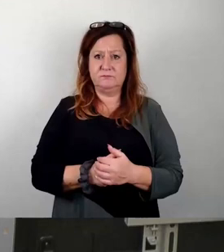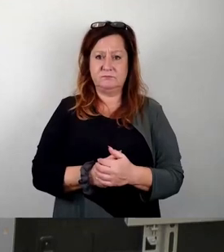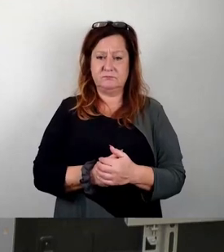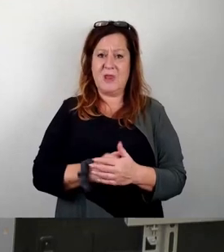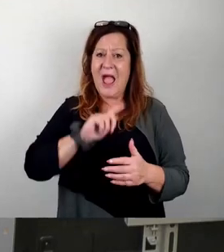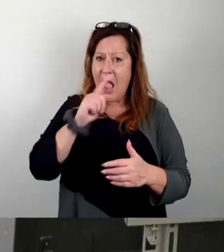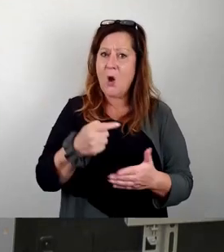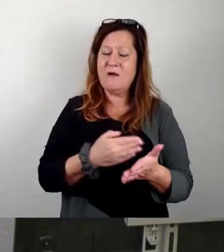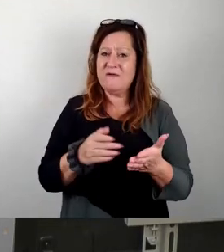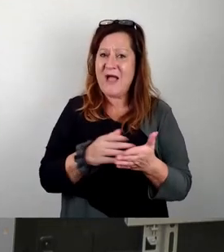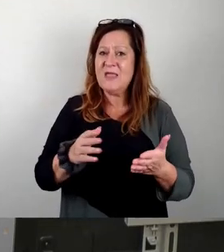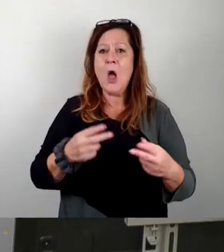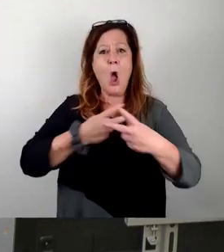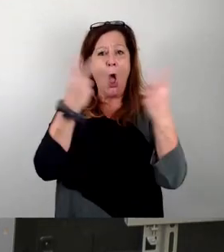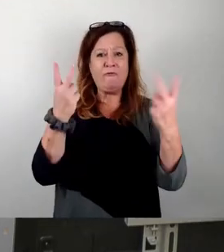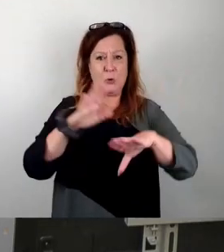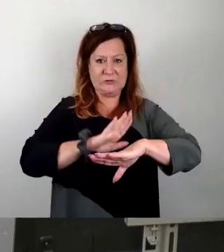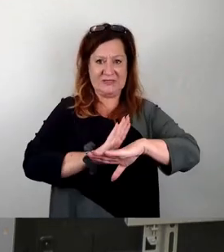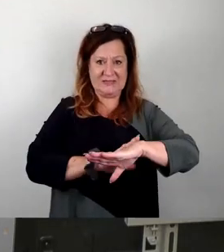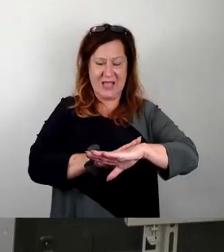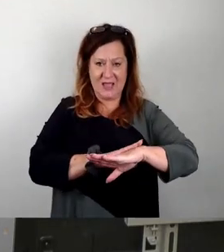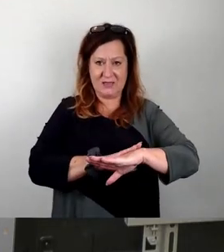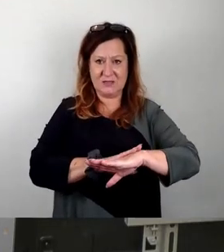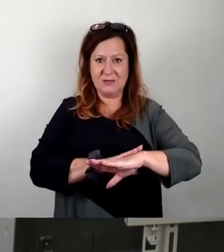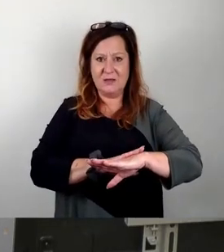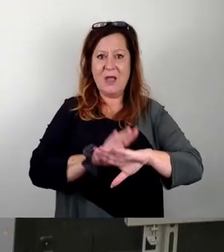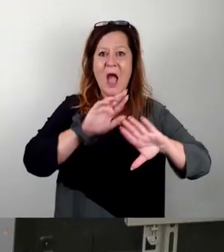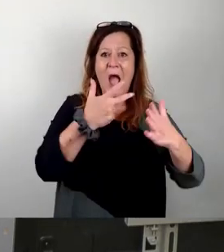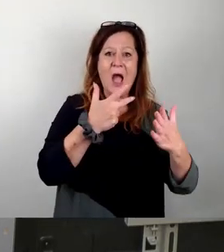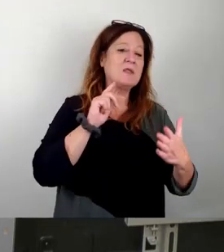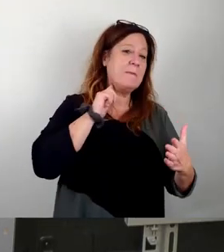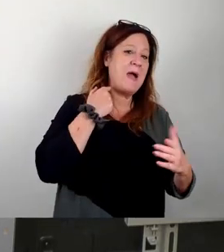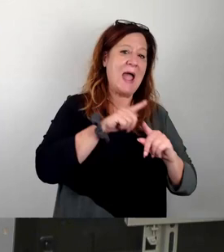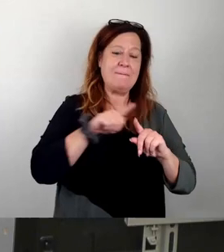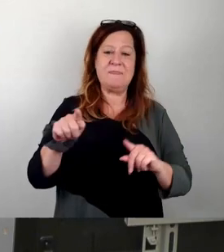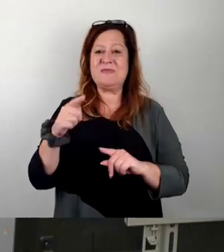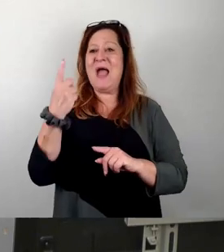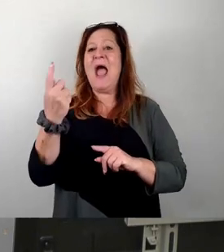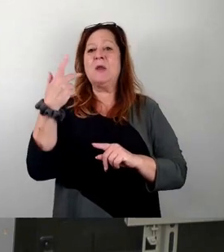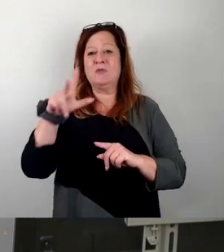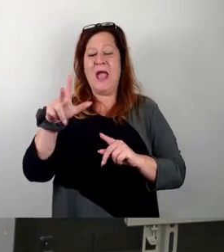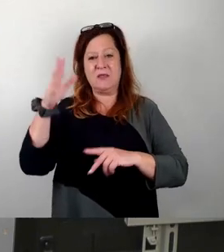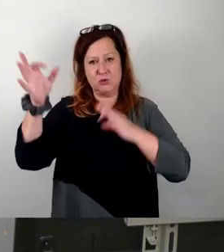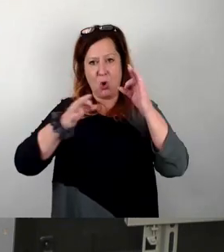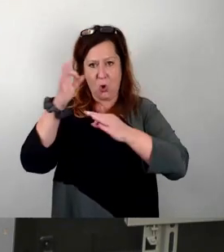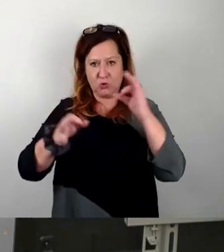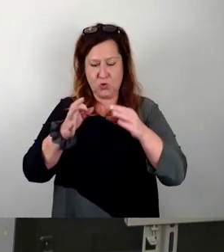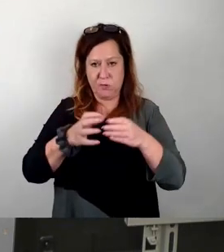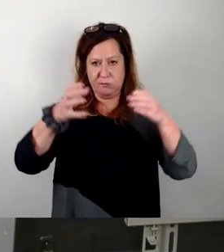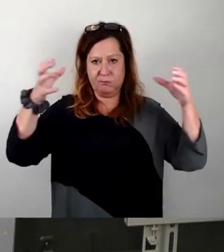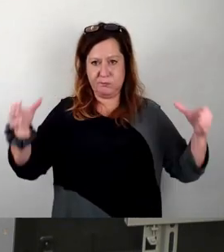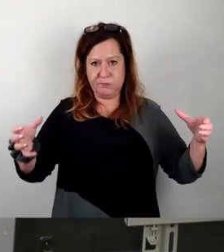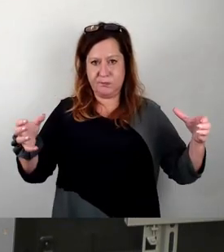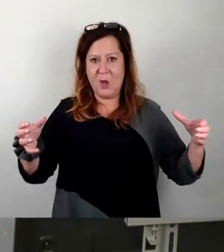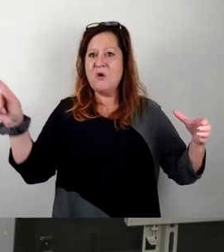Öffnungszeiten auf den Zeitraum 1. Mai bis 31.10. auszudehnen sind, wobei die Schwimmsaison unverändert